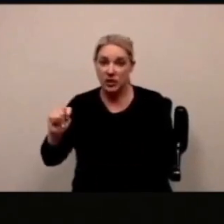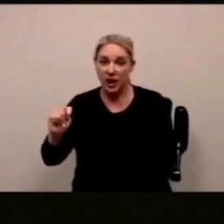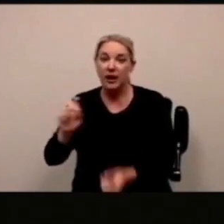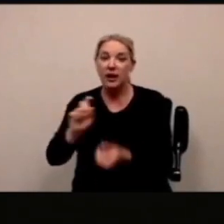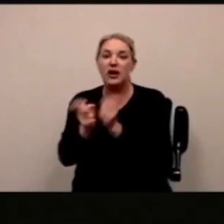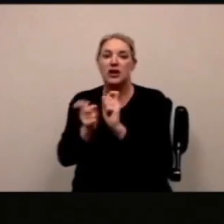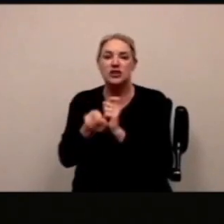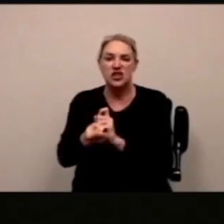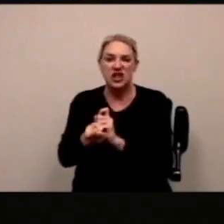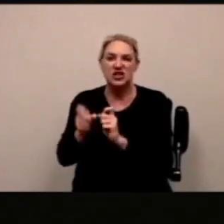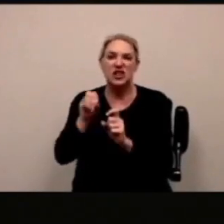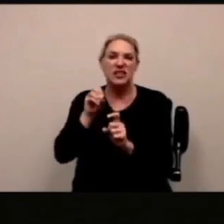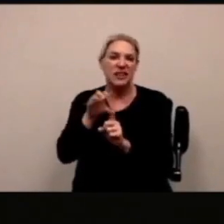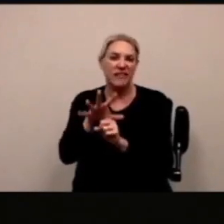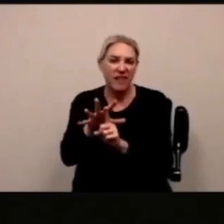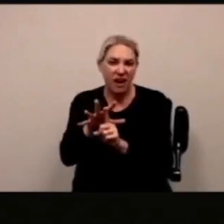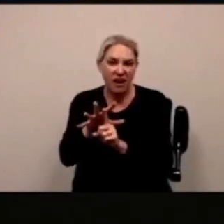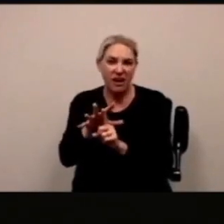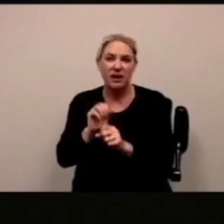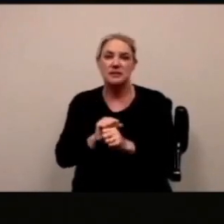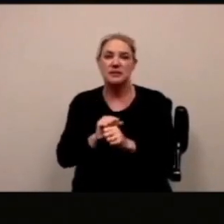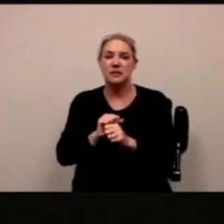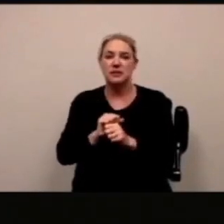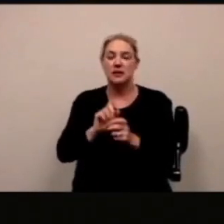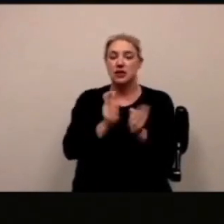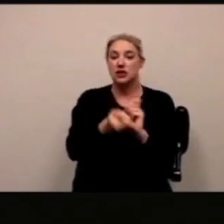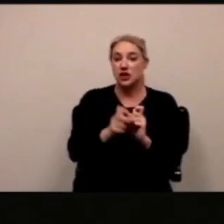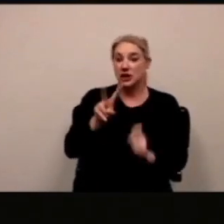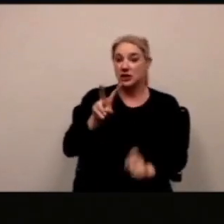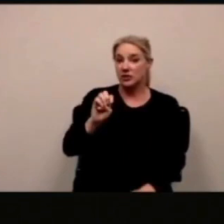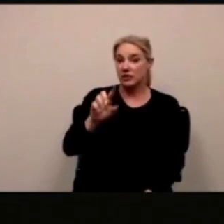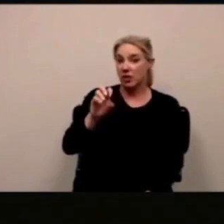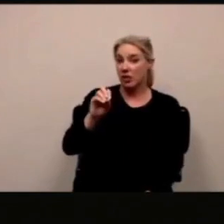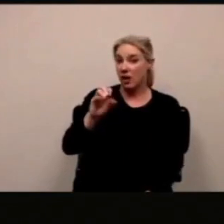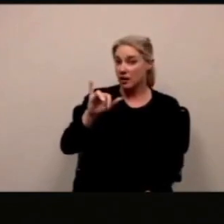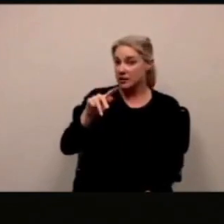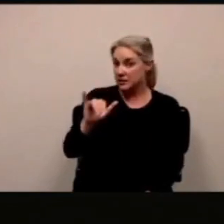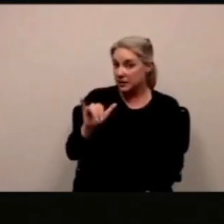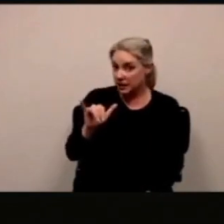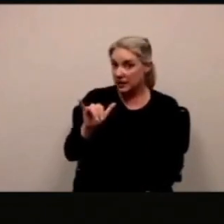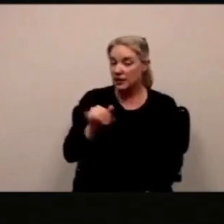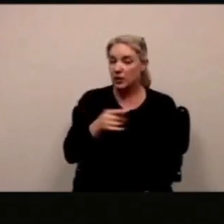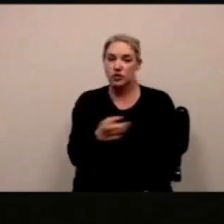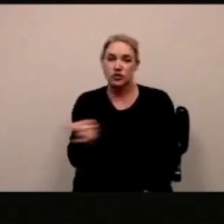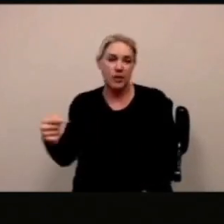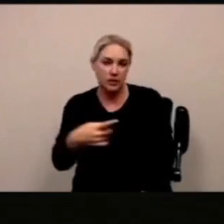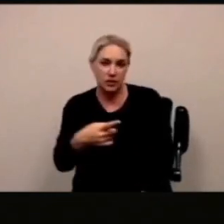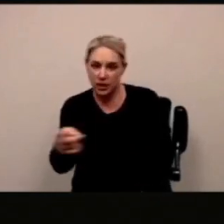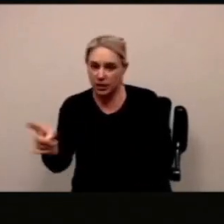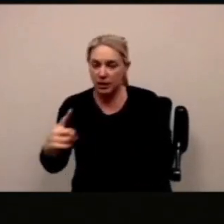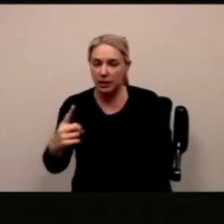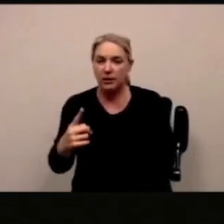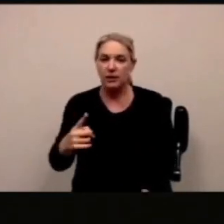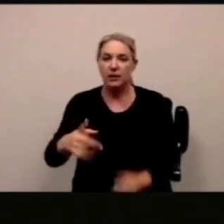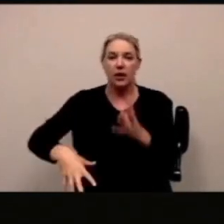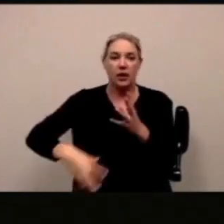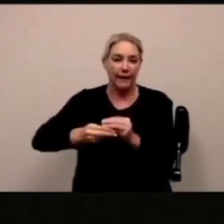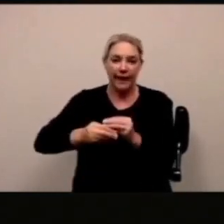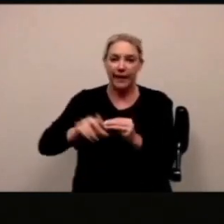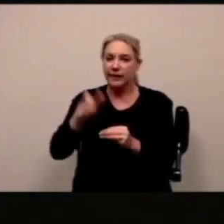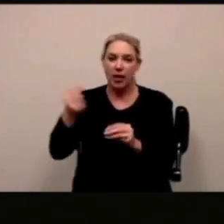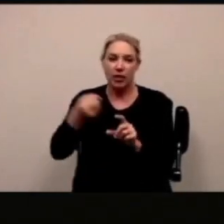e nel chat stanno mettendo diversi suggerimenti poter